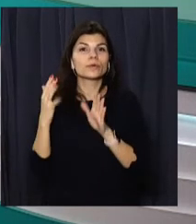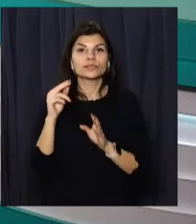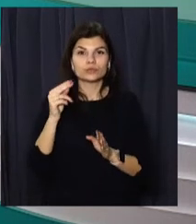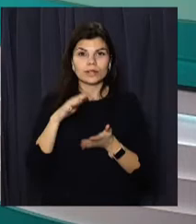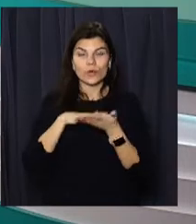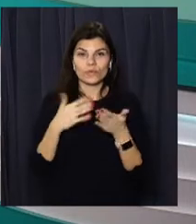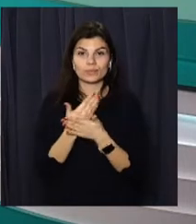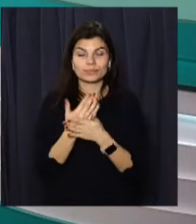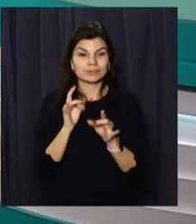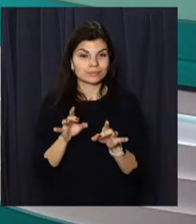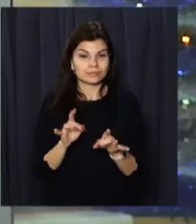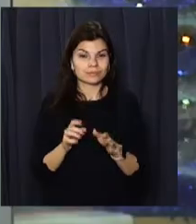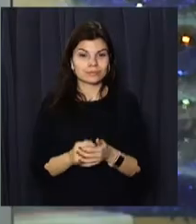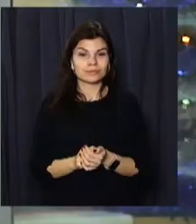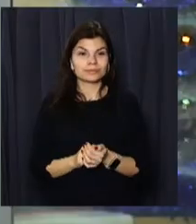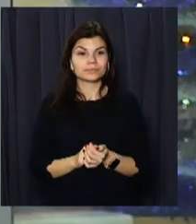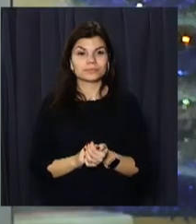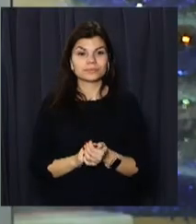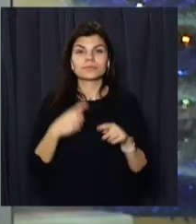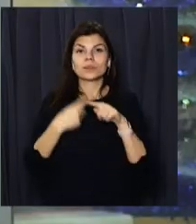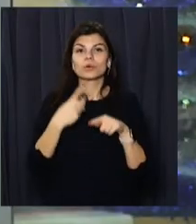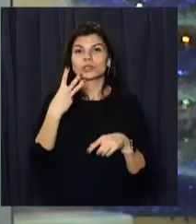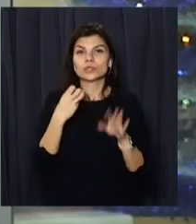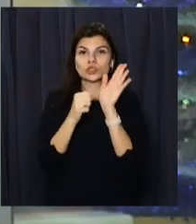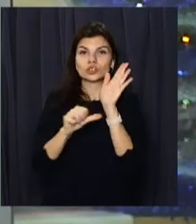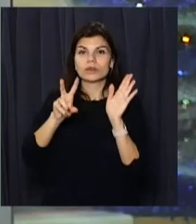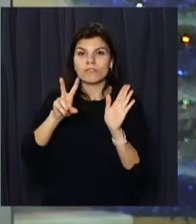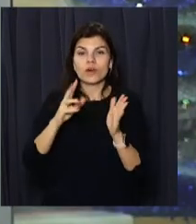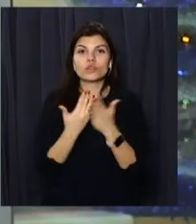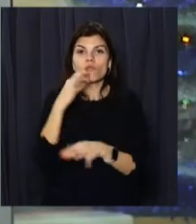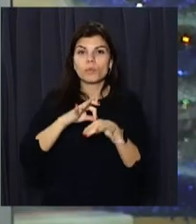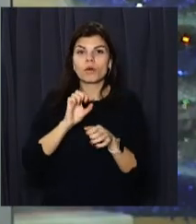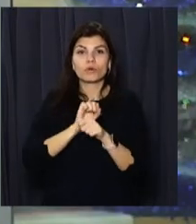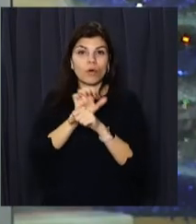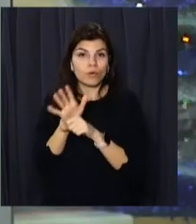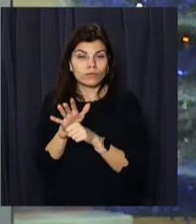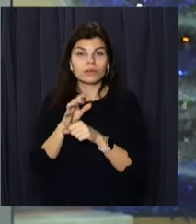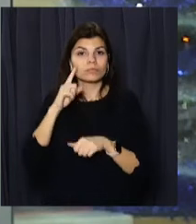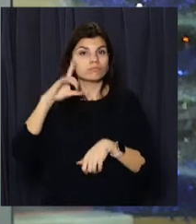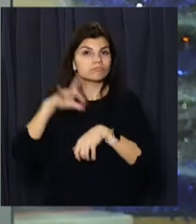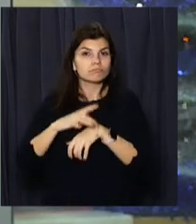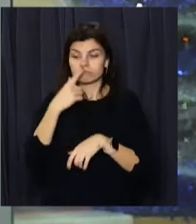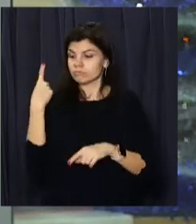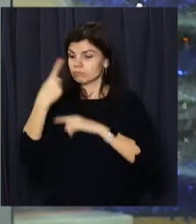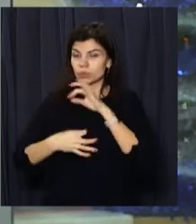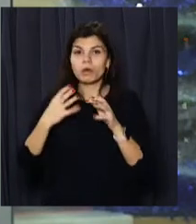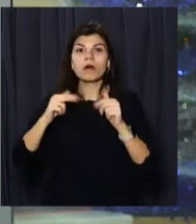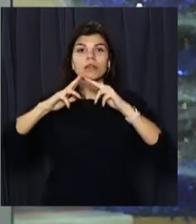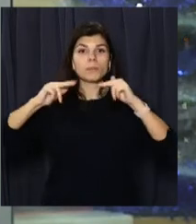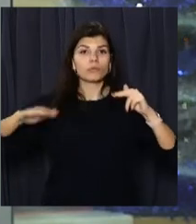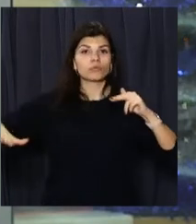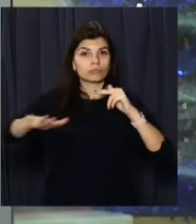четверга – далі у випуску. Плюс 362 нових хворих на коронавірус зафіксували за попередню добу на